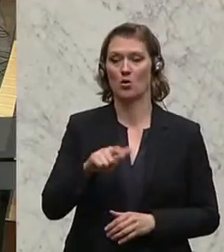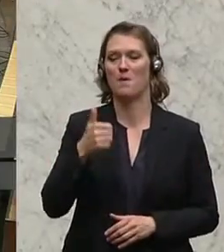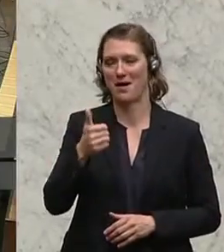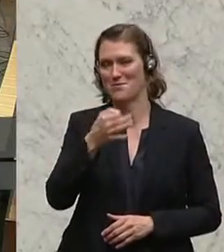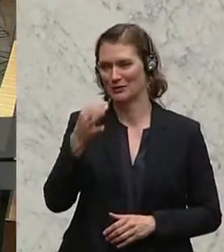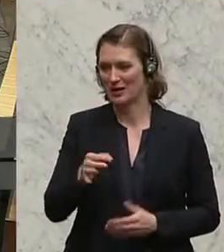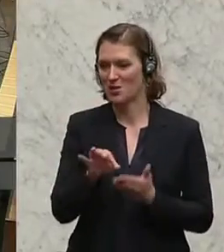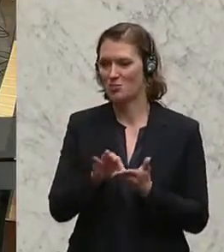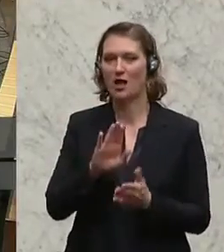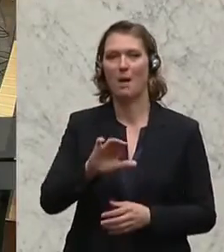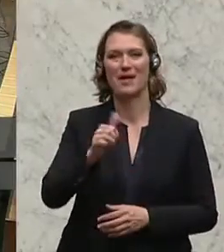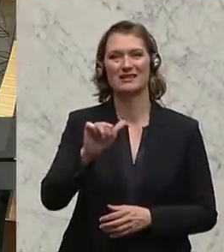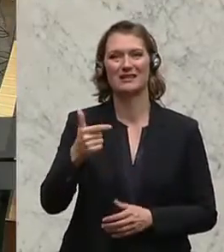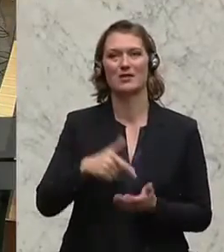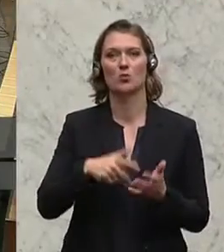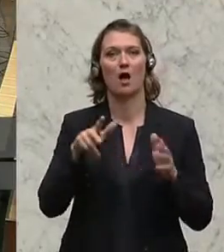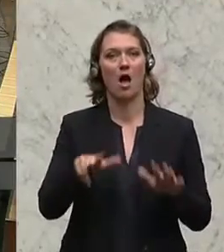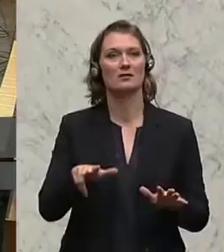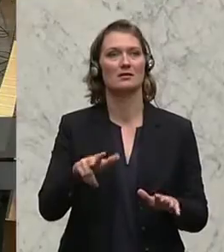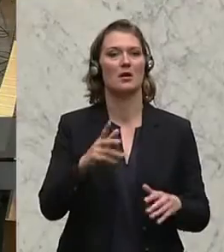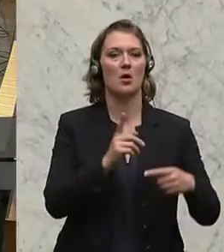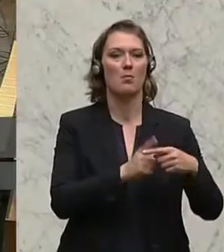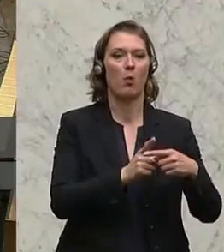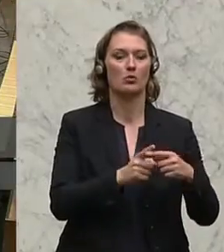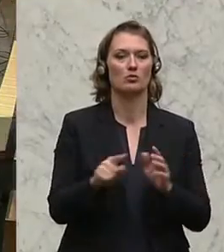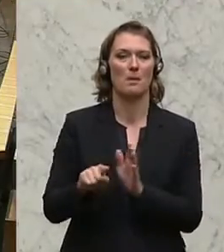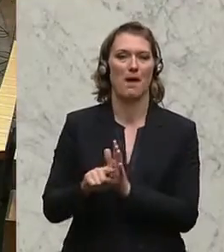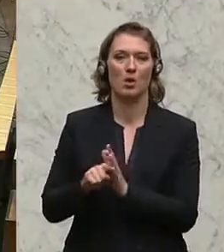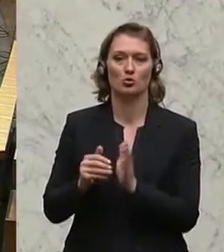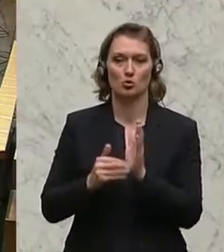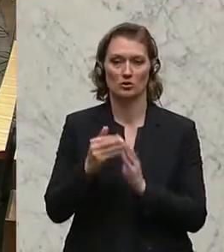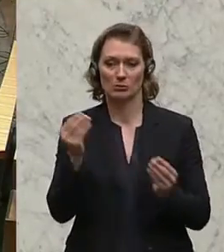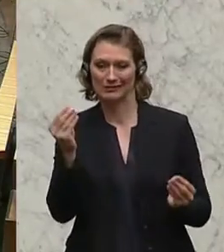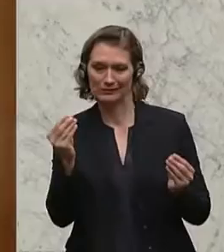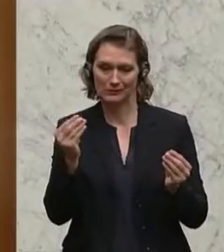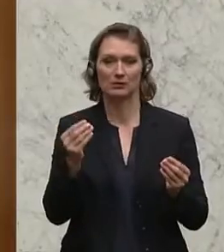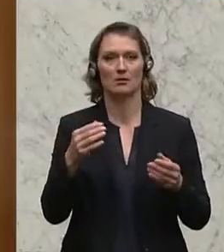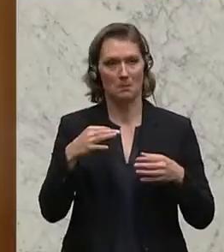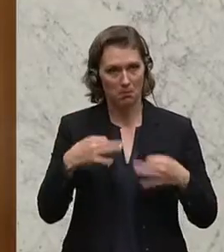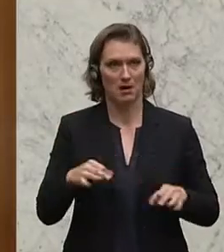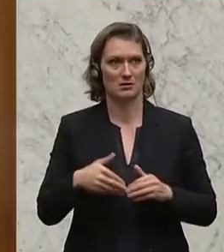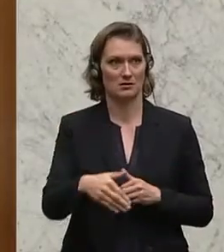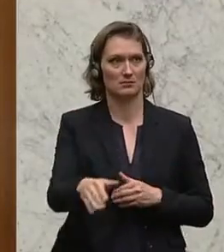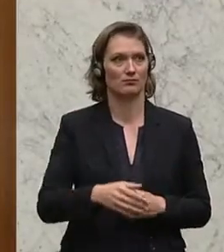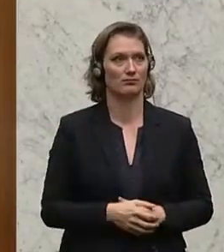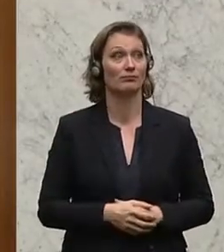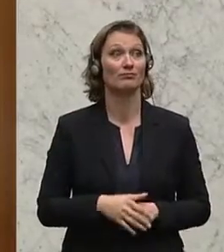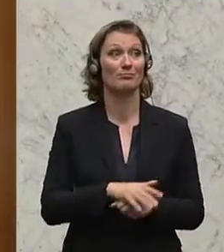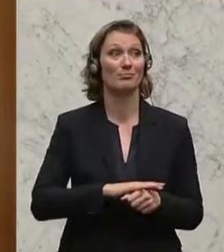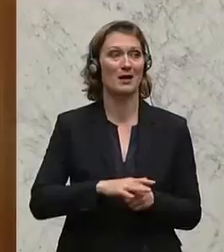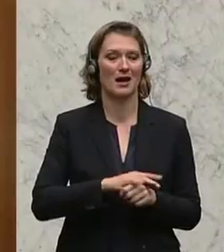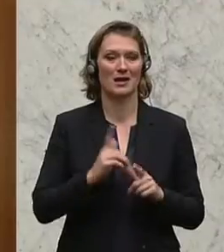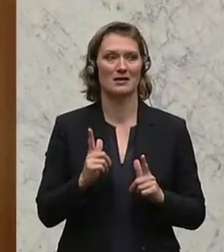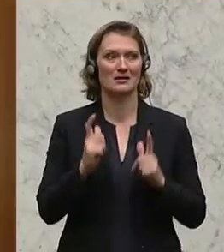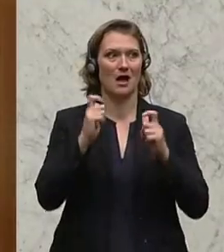,1 Prozentpunkte ab dem 1. Jänner 2018 auch im Rahmen des Bonus-Malus-Systems erfolgt. Wir haben im Bereich